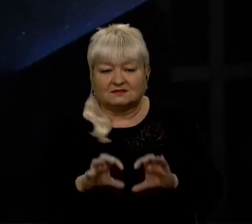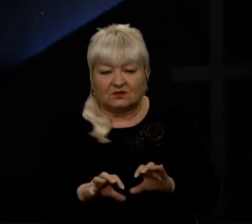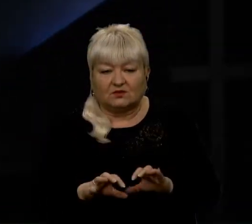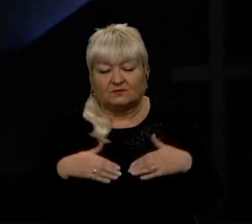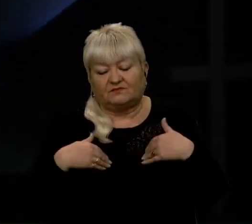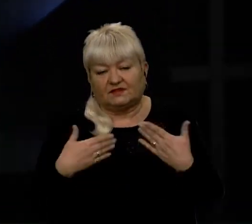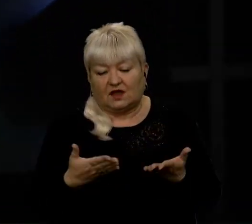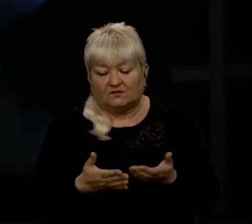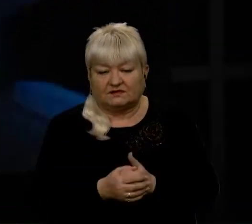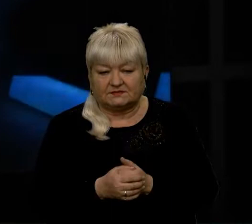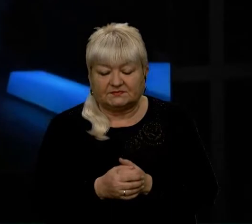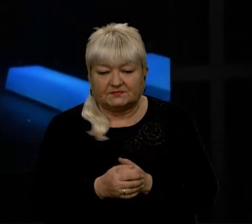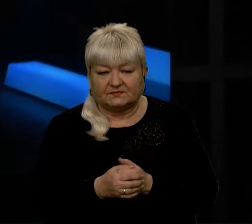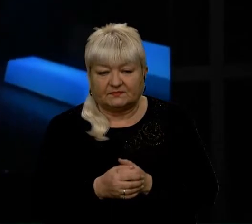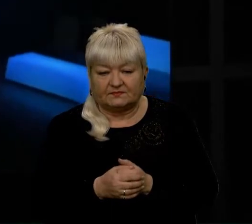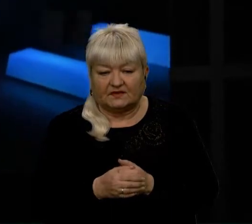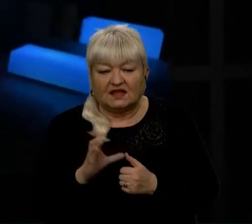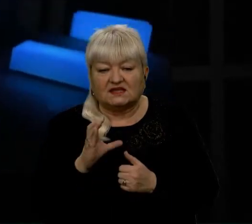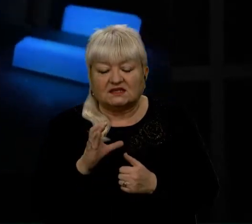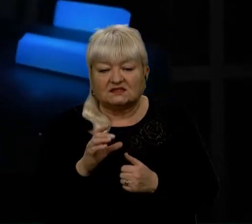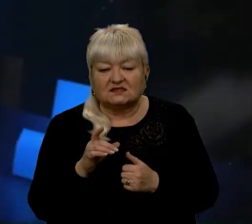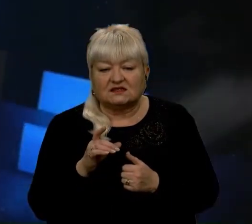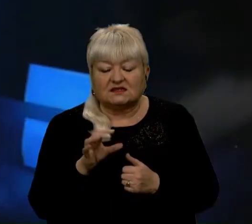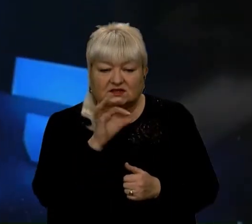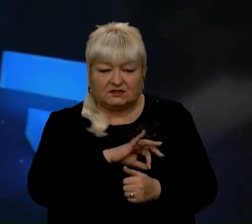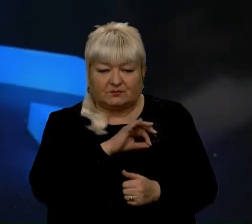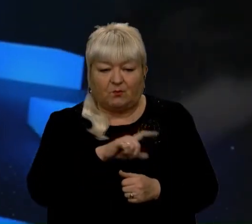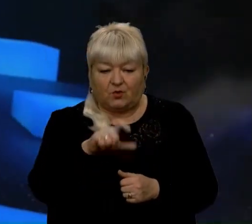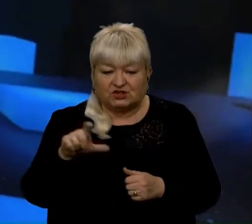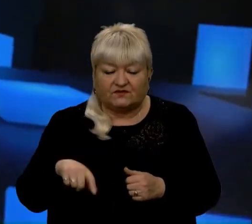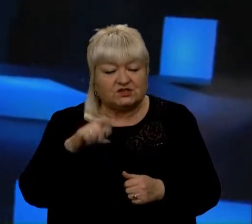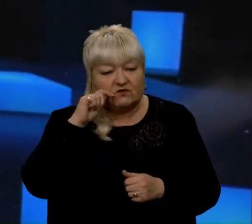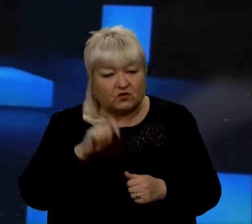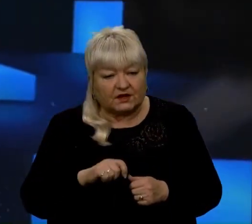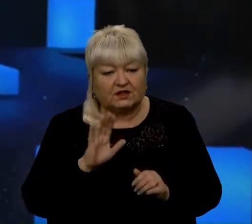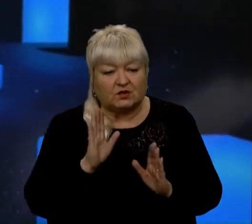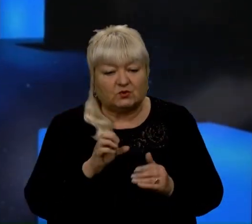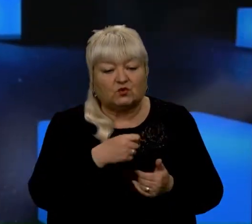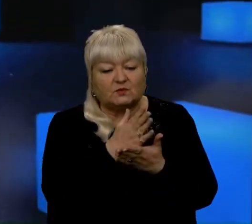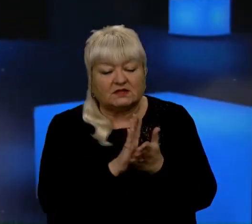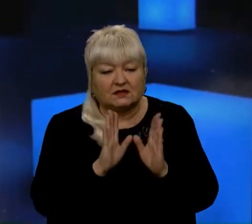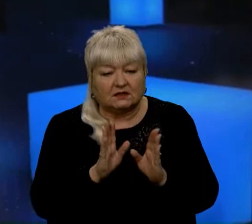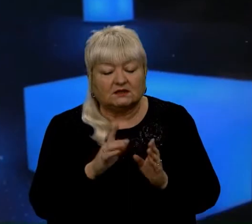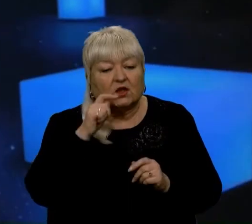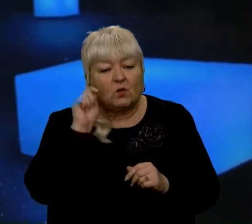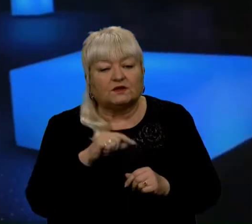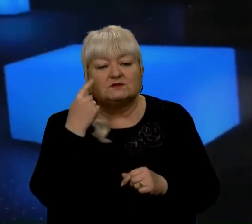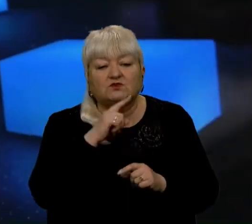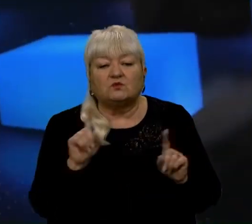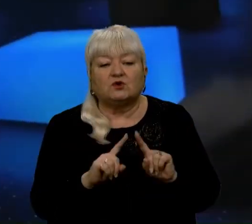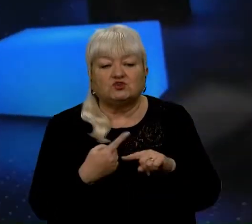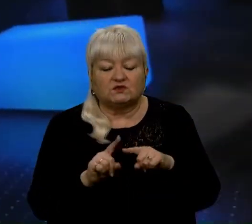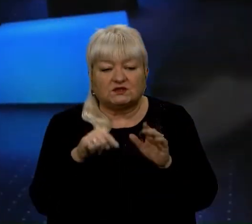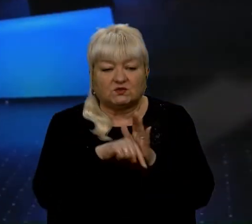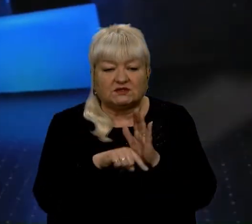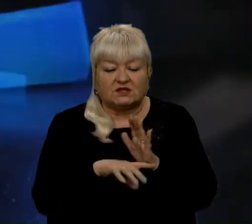вас. Доброго дня. Отож, Святославе, споживачів в Україні обслуговуватимуть державною і тільки. Що це означає? В